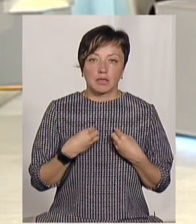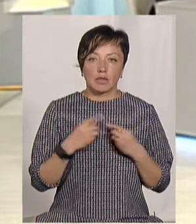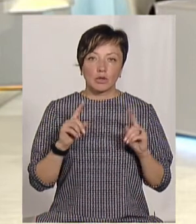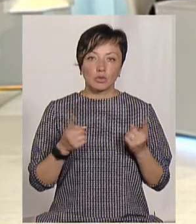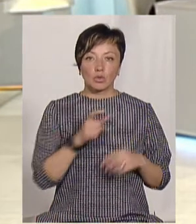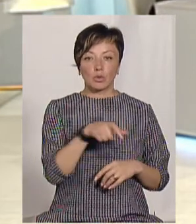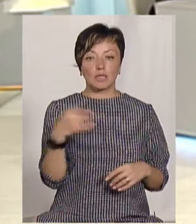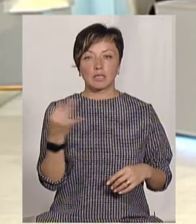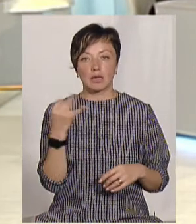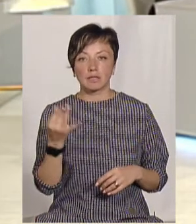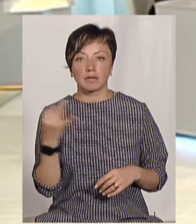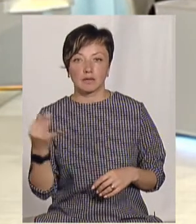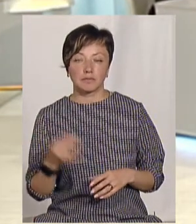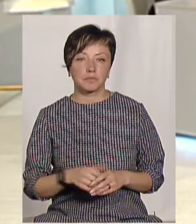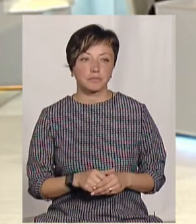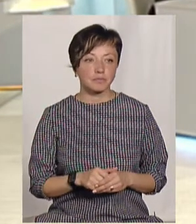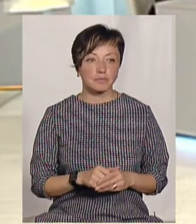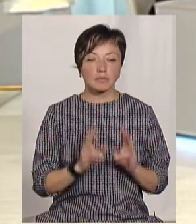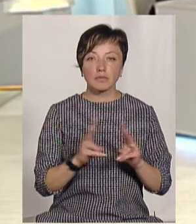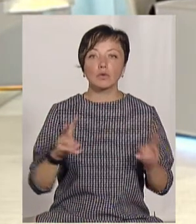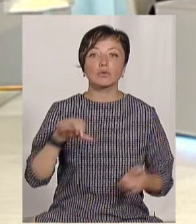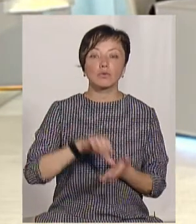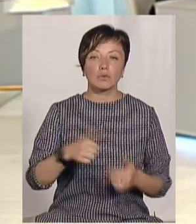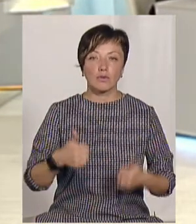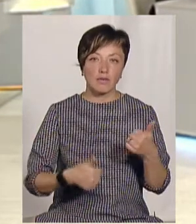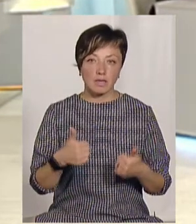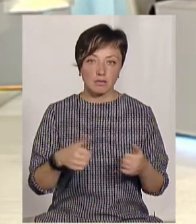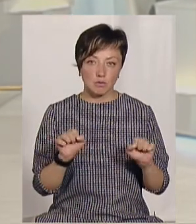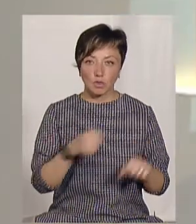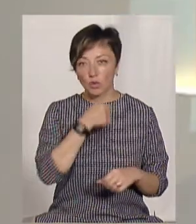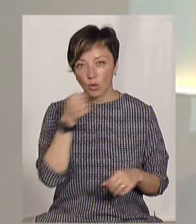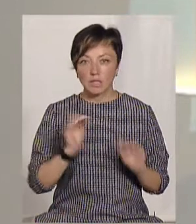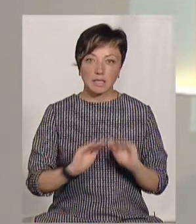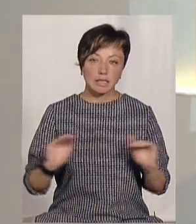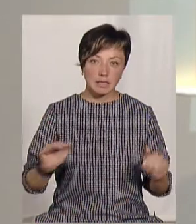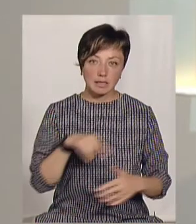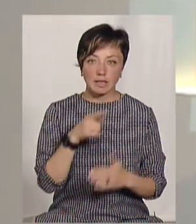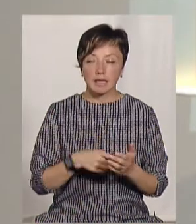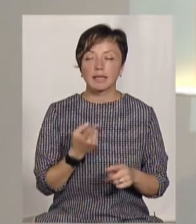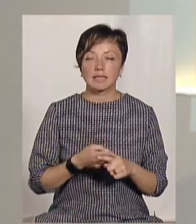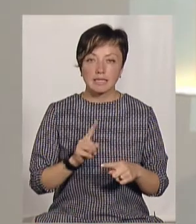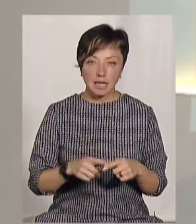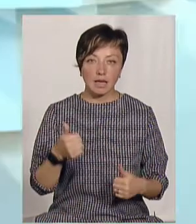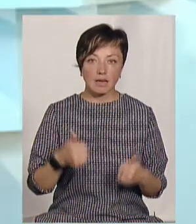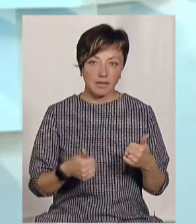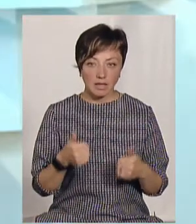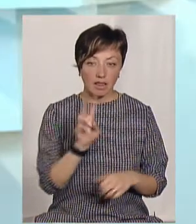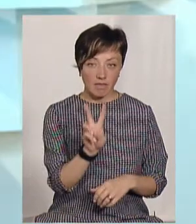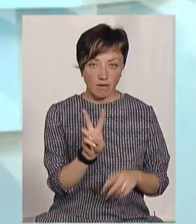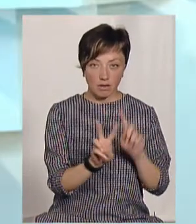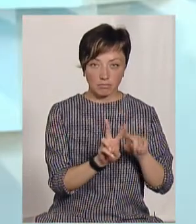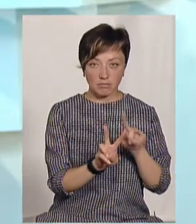людей, дуже цікаво, дуже цікаво. Хто у квесті бере участь? Дорослі, діти? Цей квест, саме цей, бо їх є два,